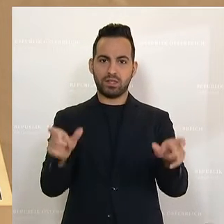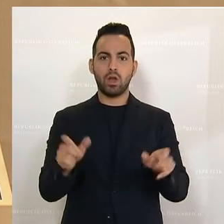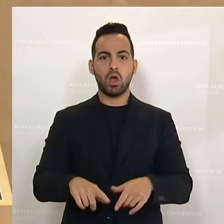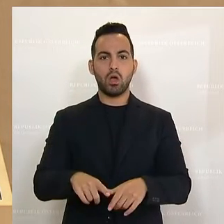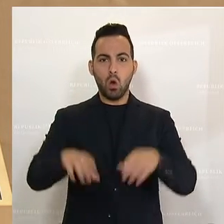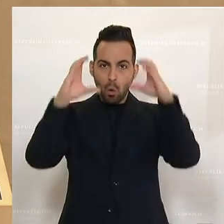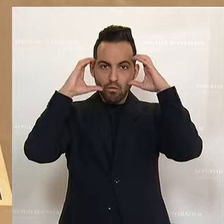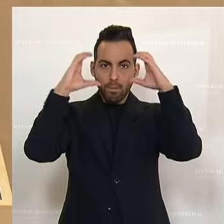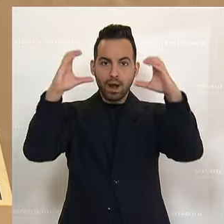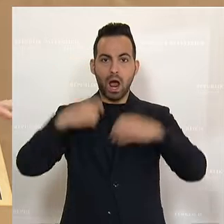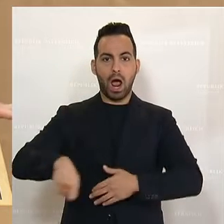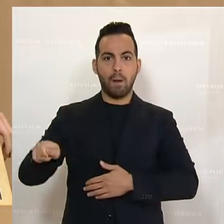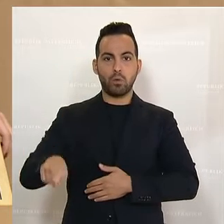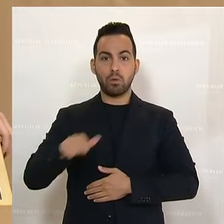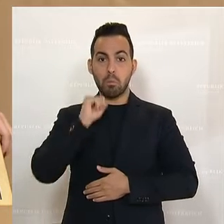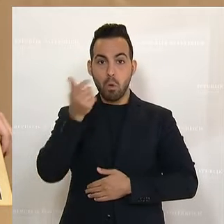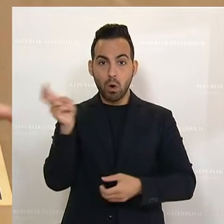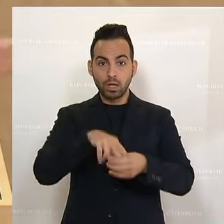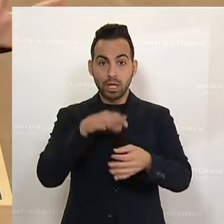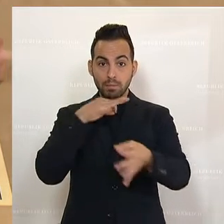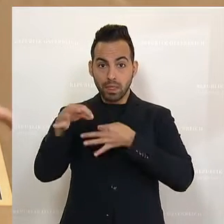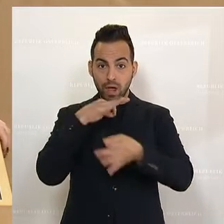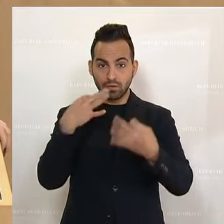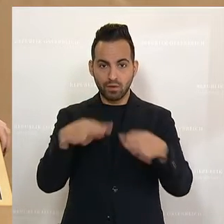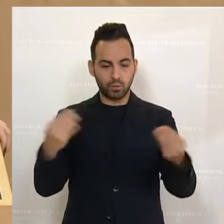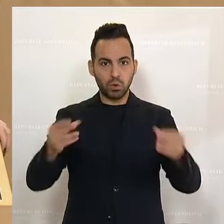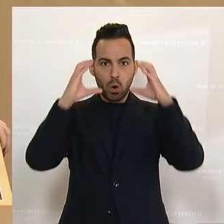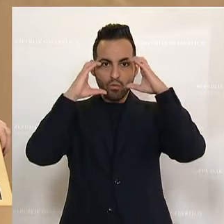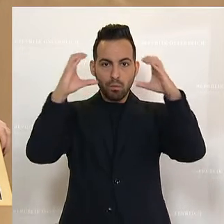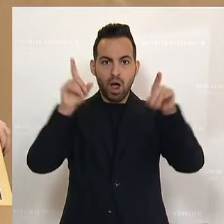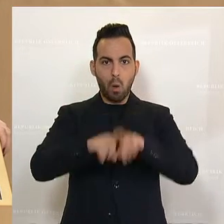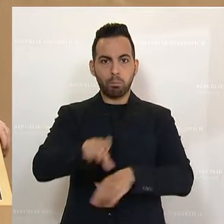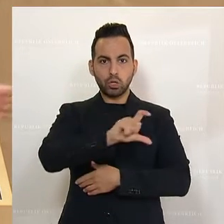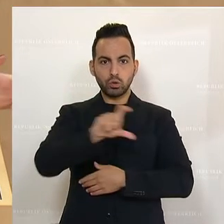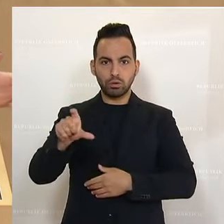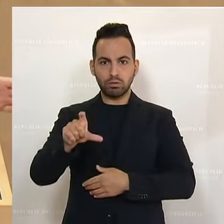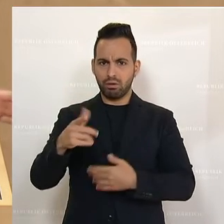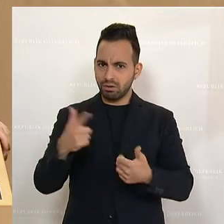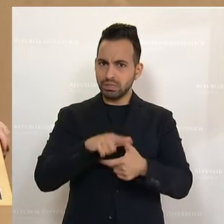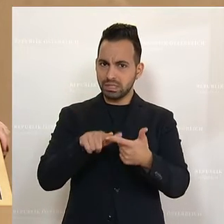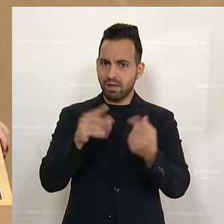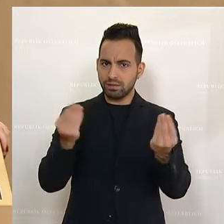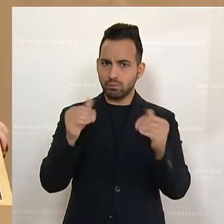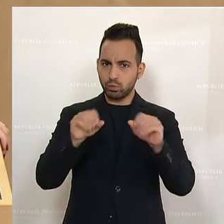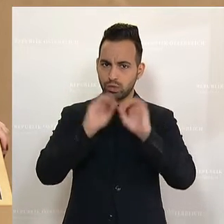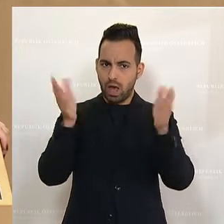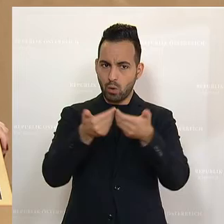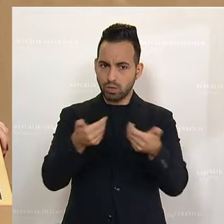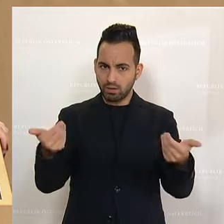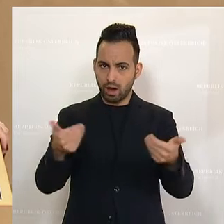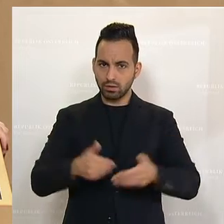-Abgeordnete in diesem Untersuchungsausschuss morgen befragen dürfen, weil ja die ÖVP auch Beschuldigte ist, dann muss man zwei Dinge klar auseinanderhalten.